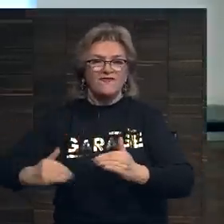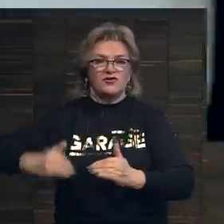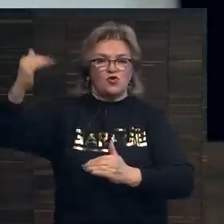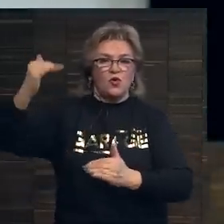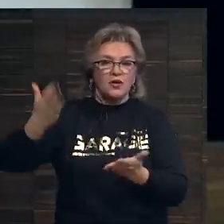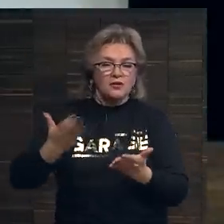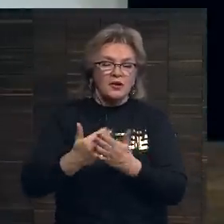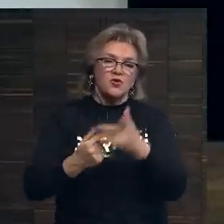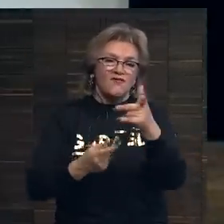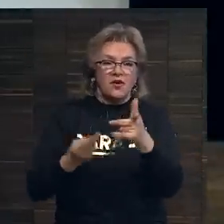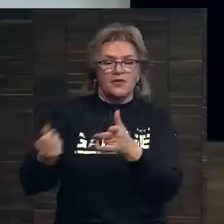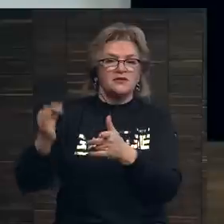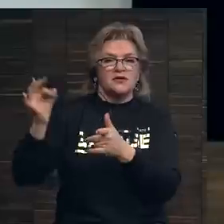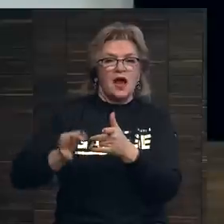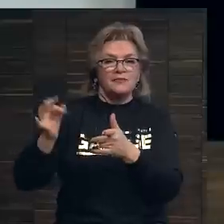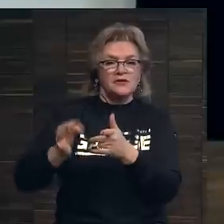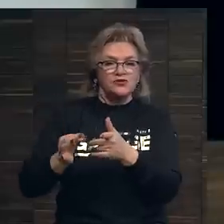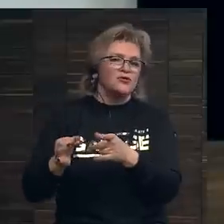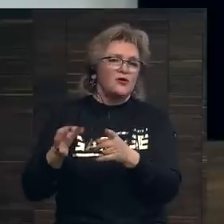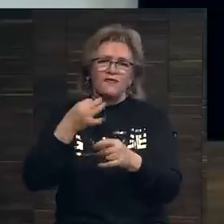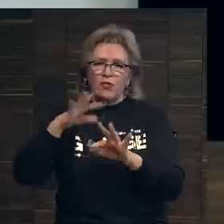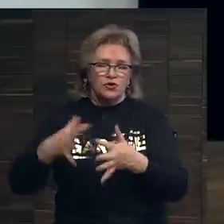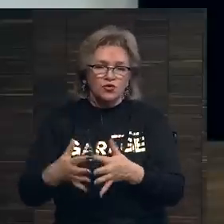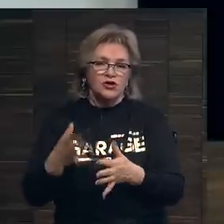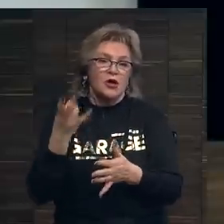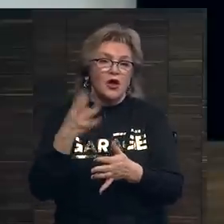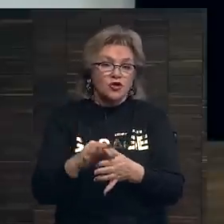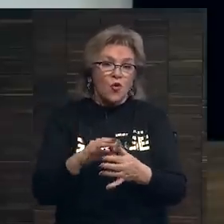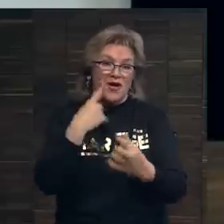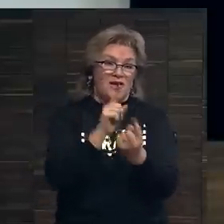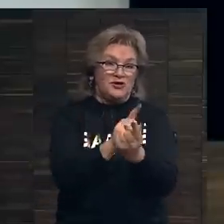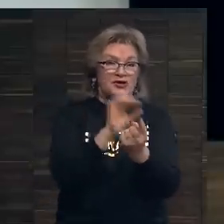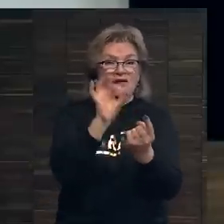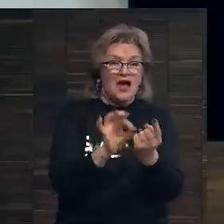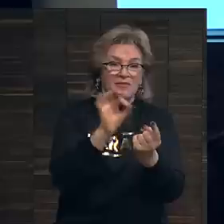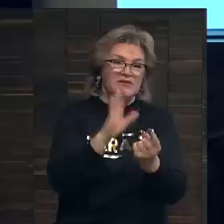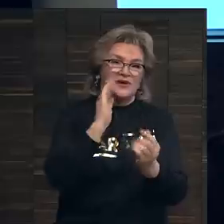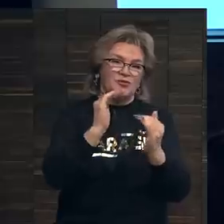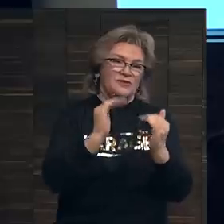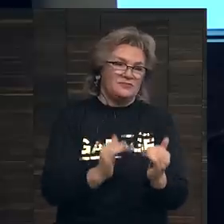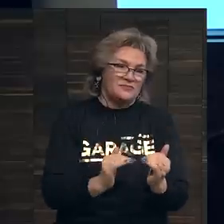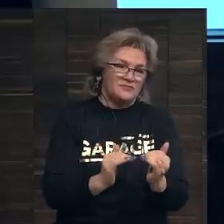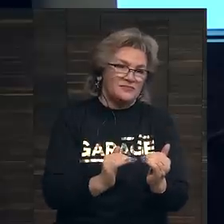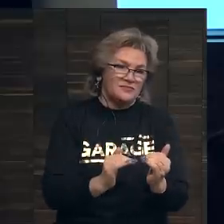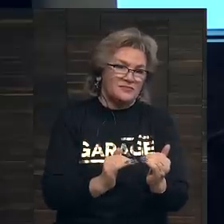вы платите комиссию так или иначе, но при частной продаже эта комиссия будет ниже.